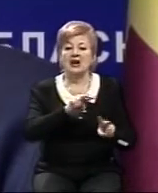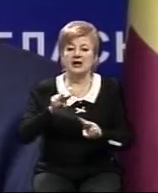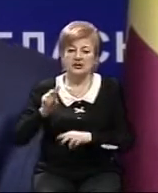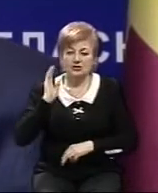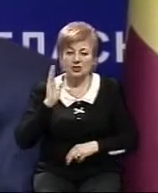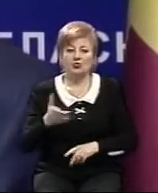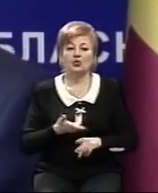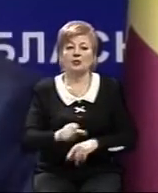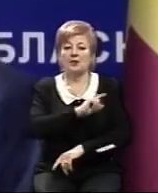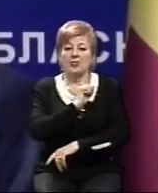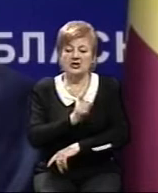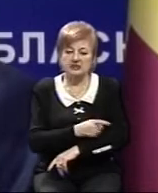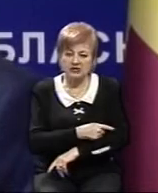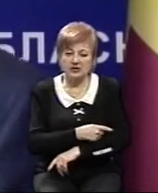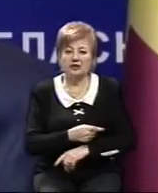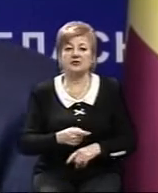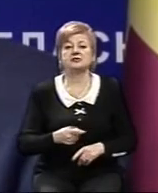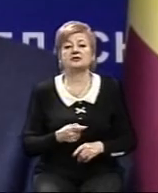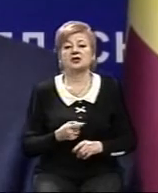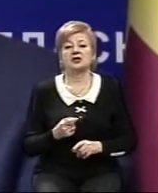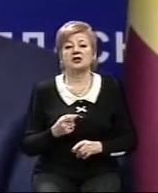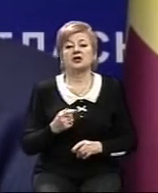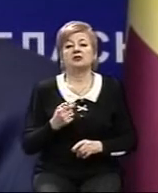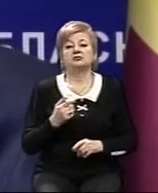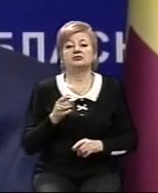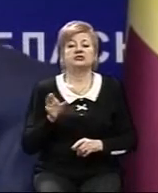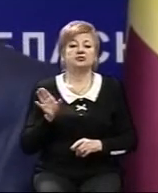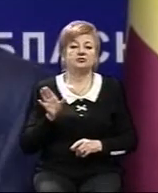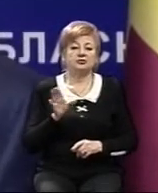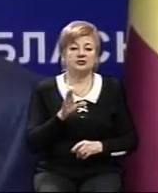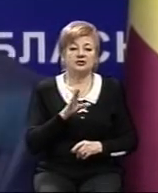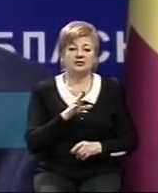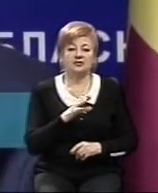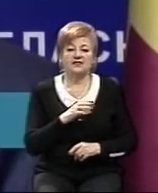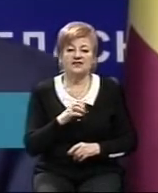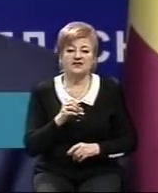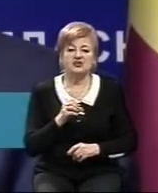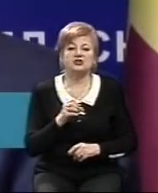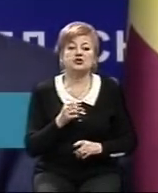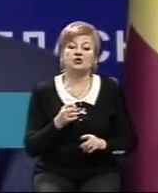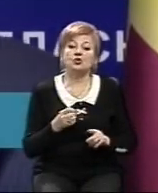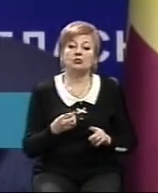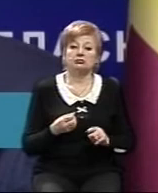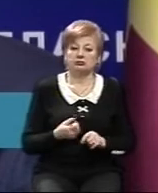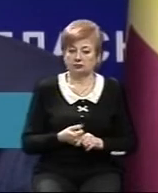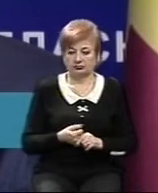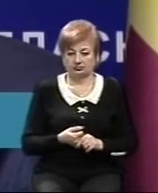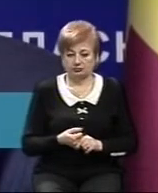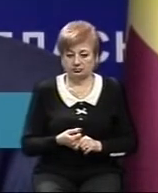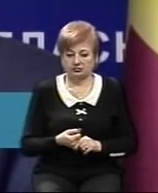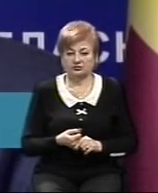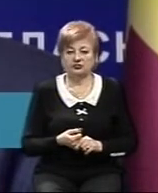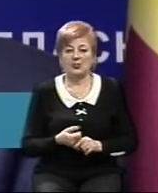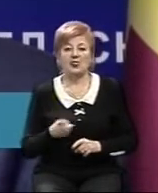залучено Нацгвардія і військові, буде взаємодія з прикордонниками. Тому на